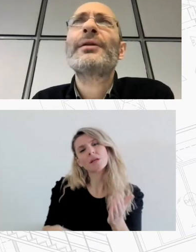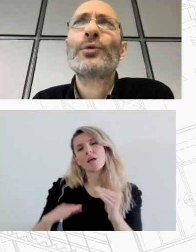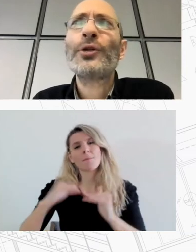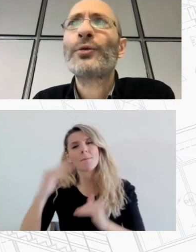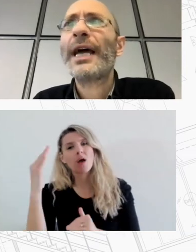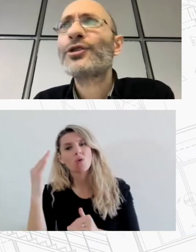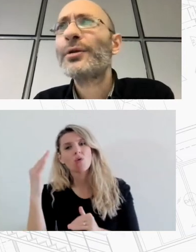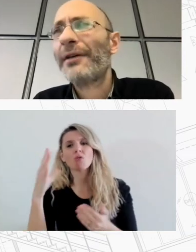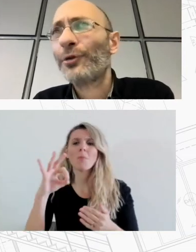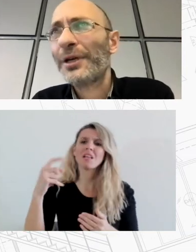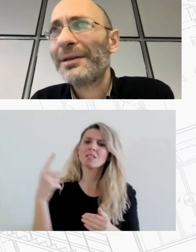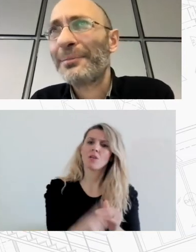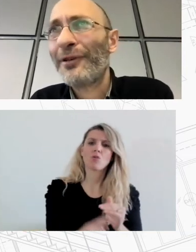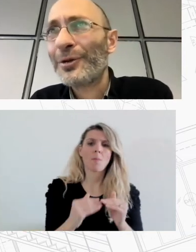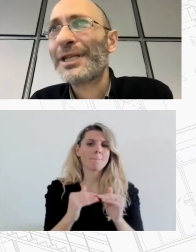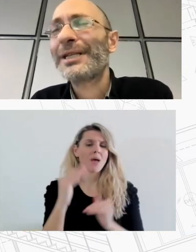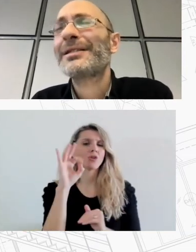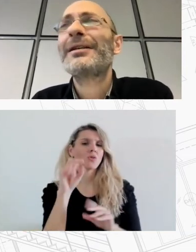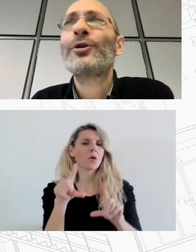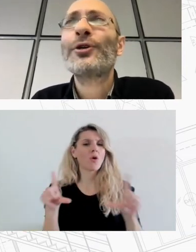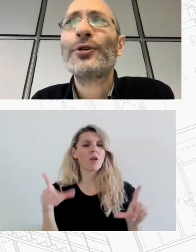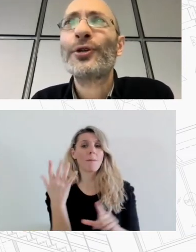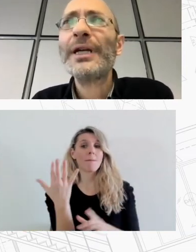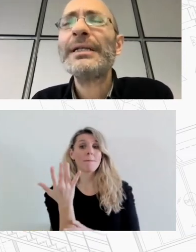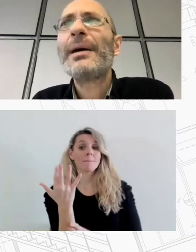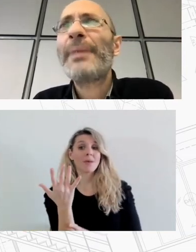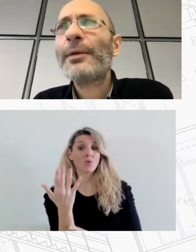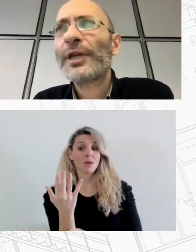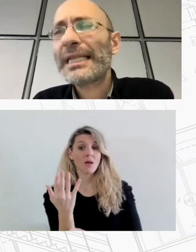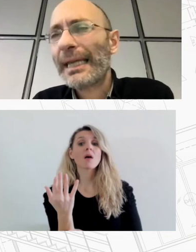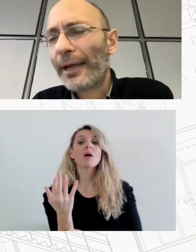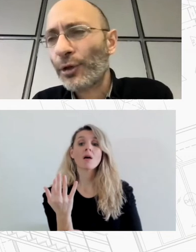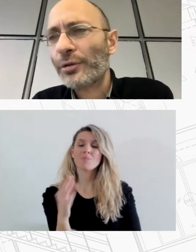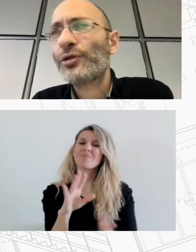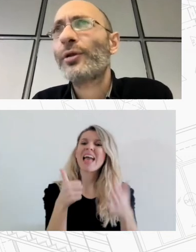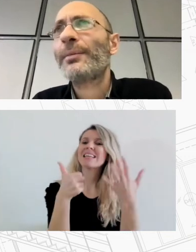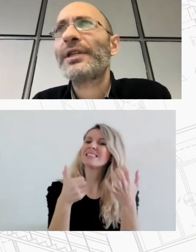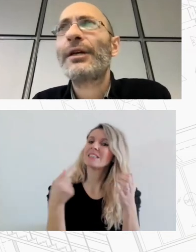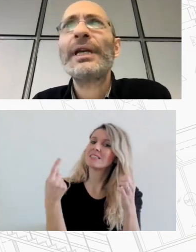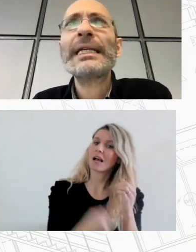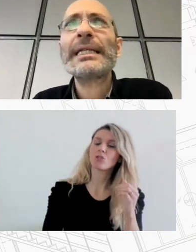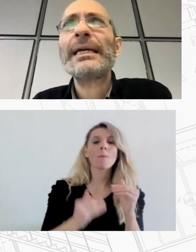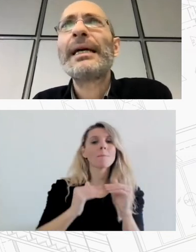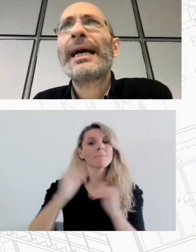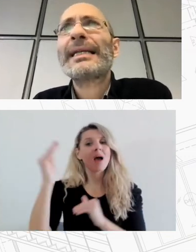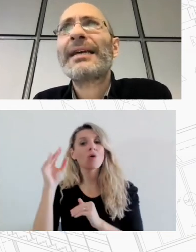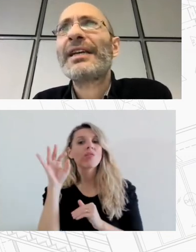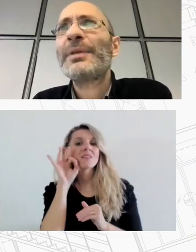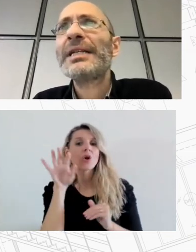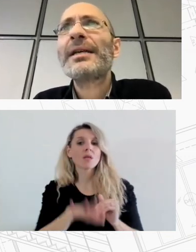που τότε τουλάχιστον αυτό έχει προφανώς είναι λίγο χειρότερο τώρα πάνω από το 60% στο Δήμο Θεσσαλονίκης είναι